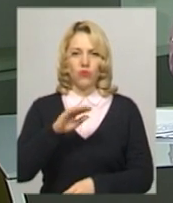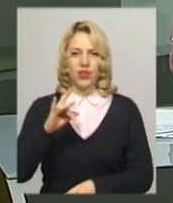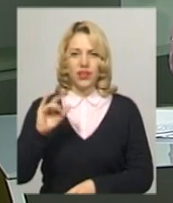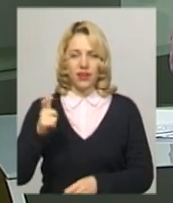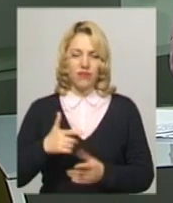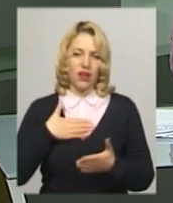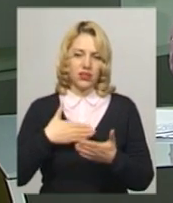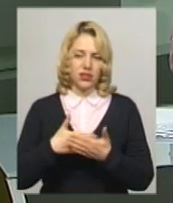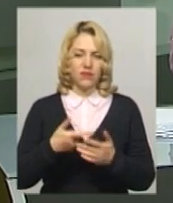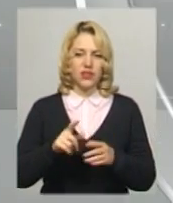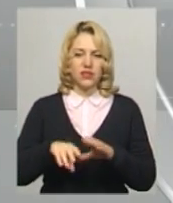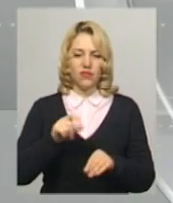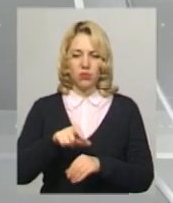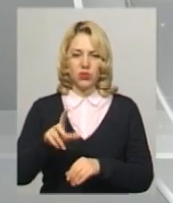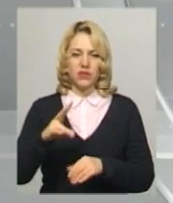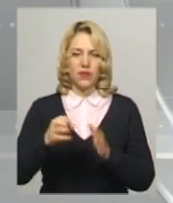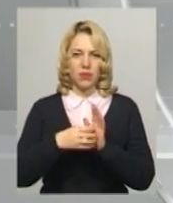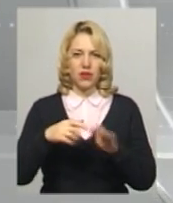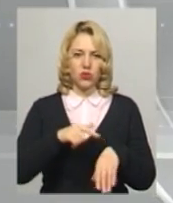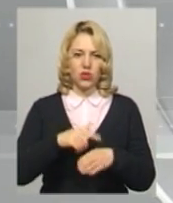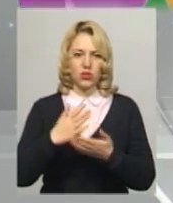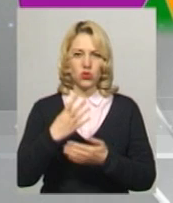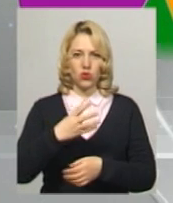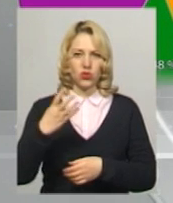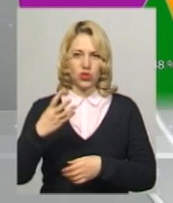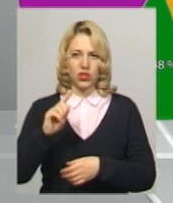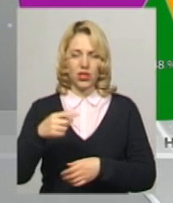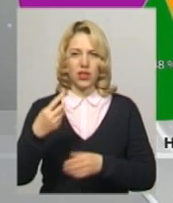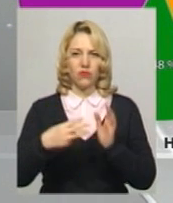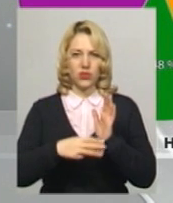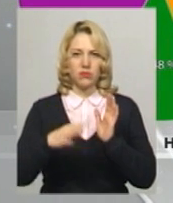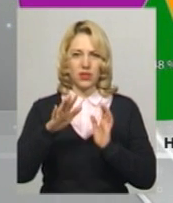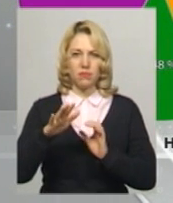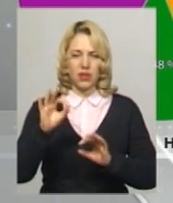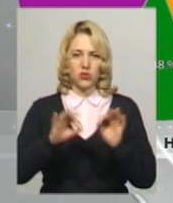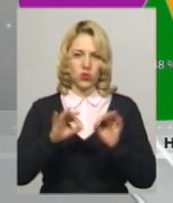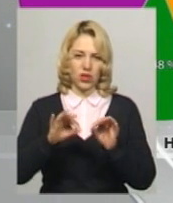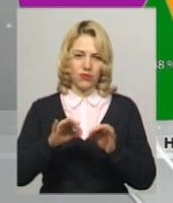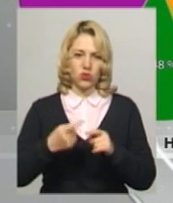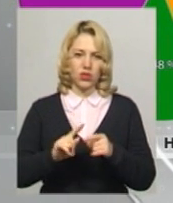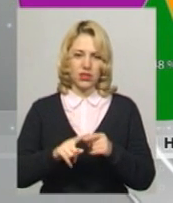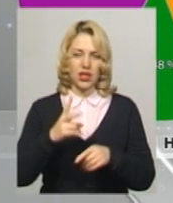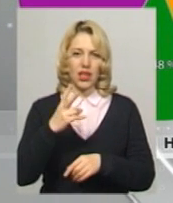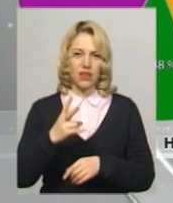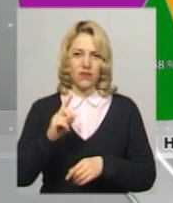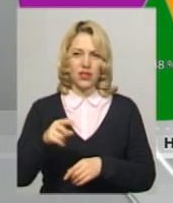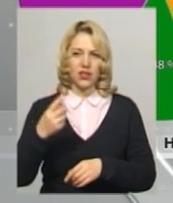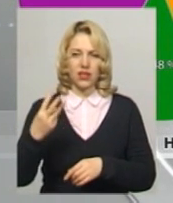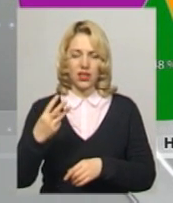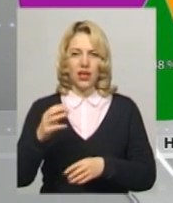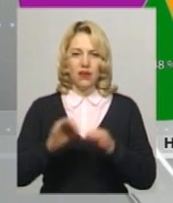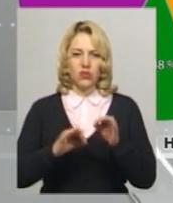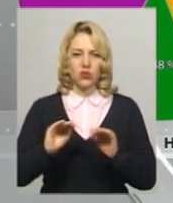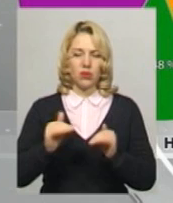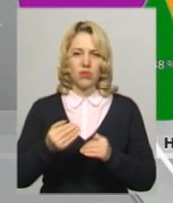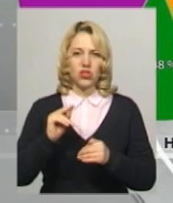активність виборців станом на 15-ту годину становить 44,85%. Це на 2,03%